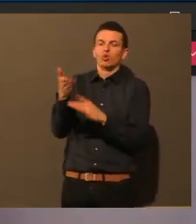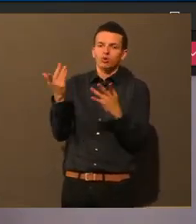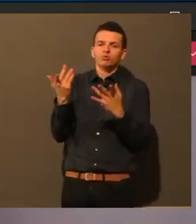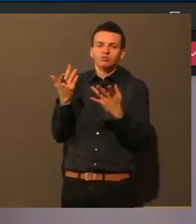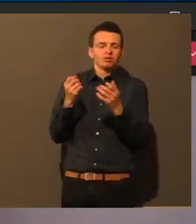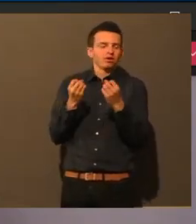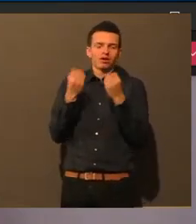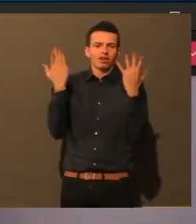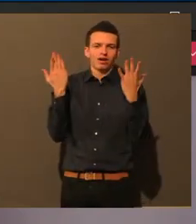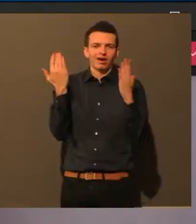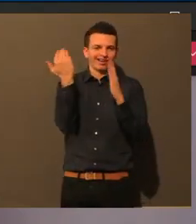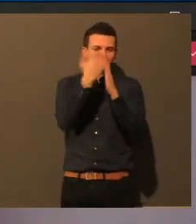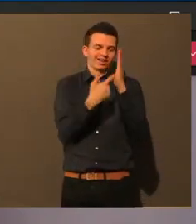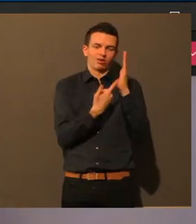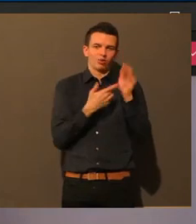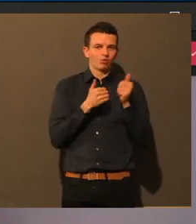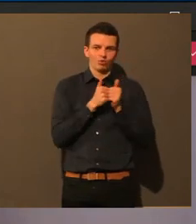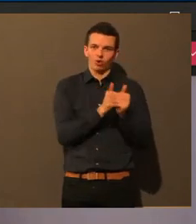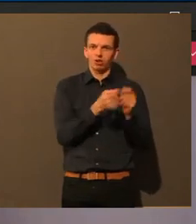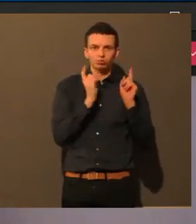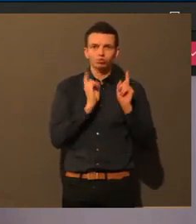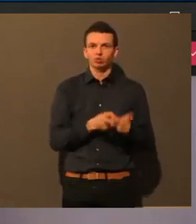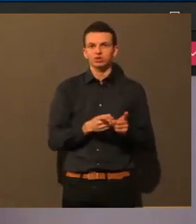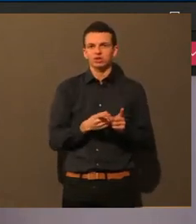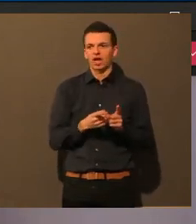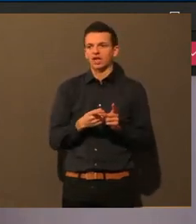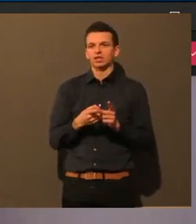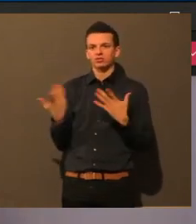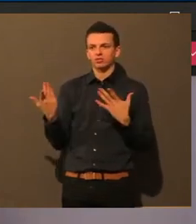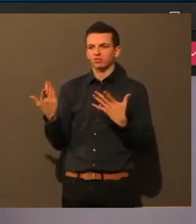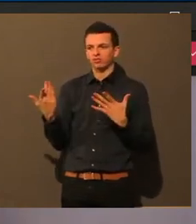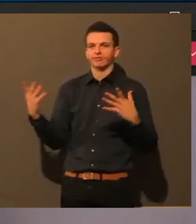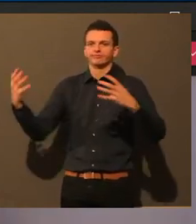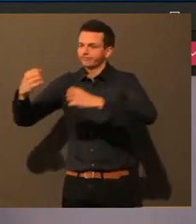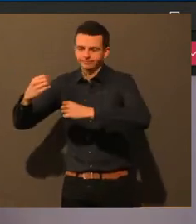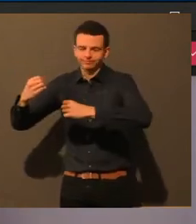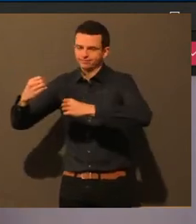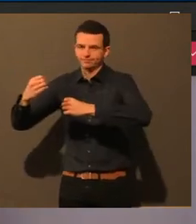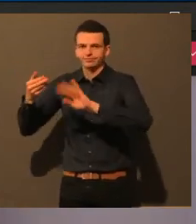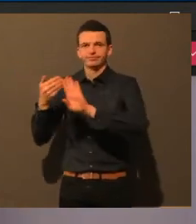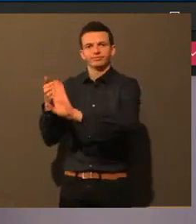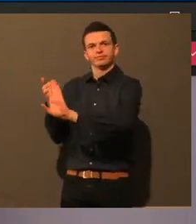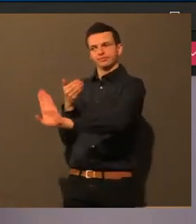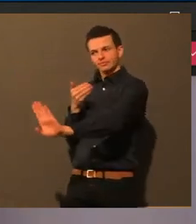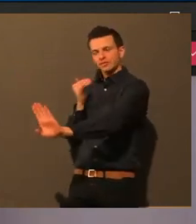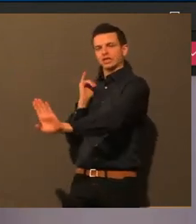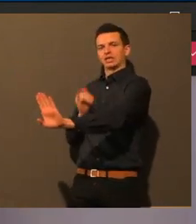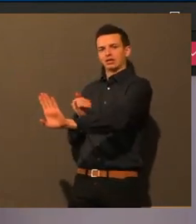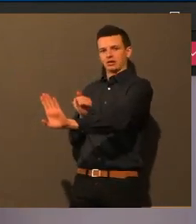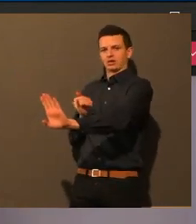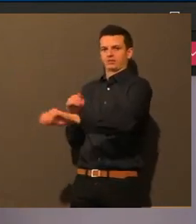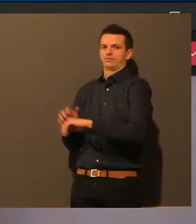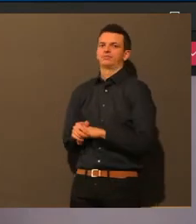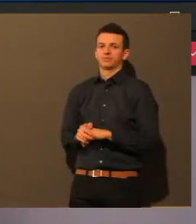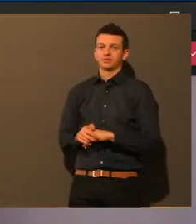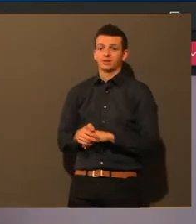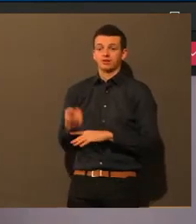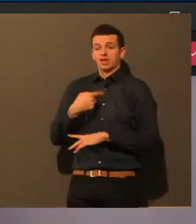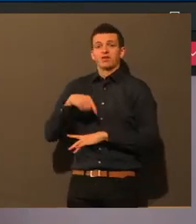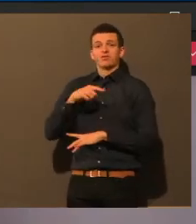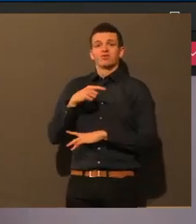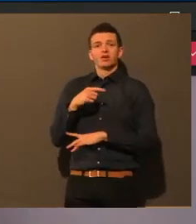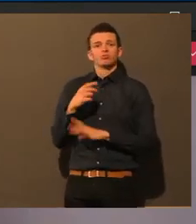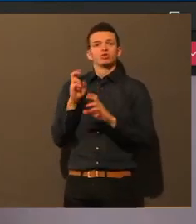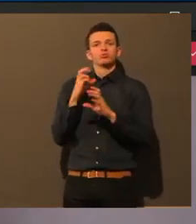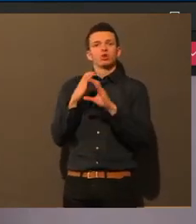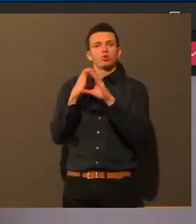einfach momentan herrschen, ohne Kontakt. Und ich dachte halt, wir dürfen mit dem öffentlichen Nahverkehr ja fahren und